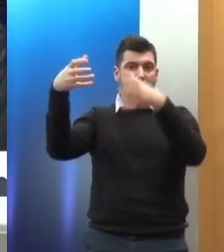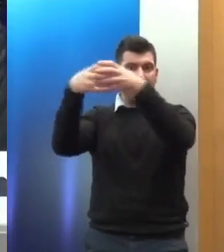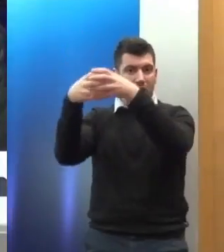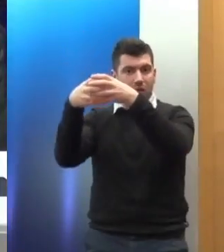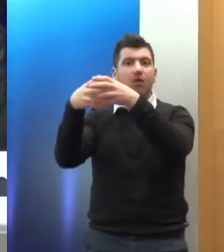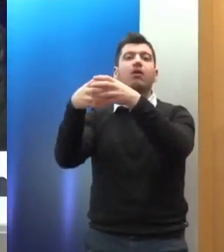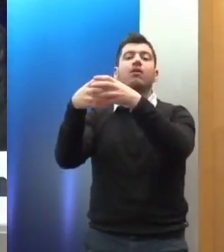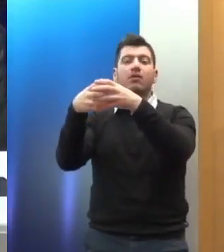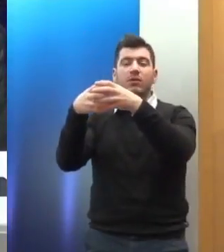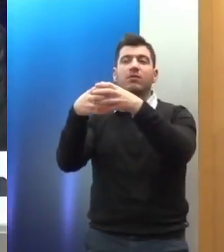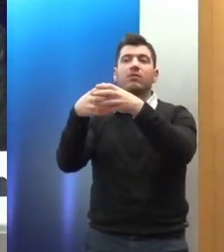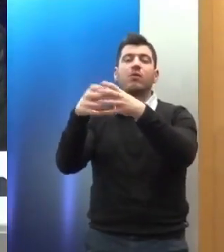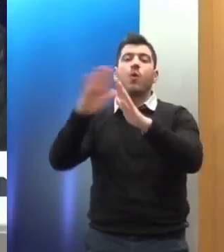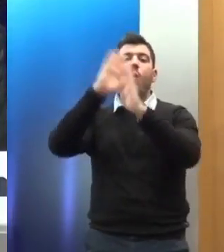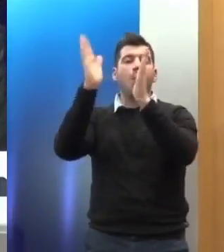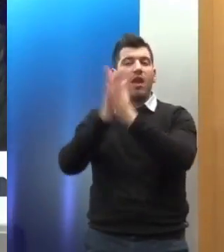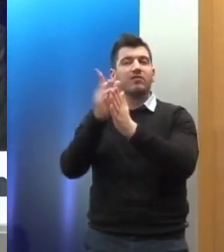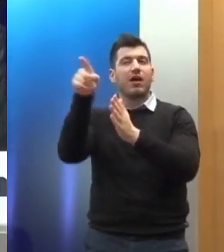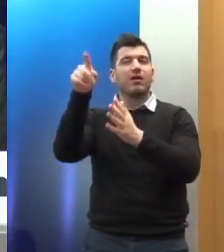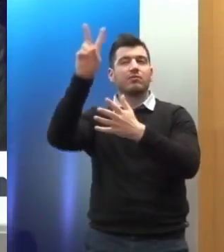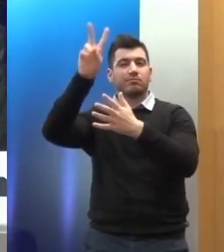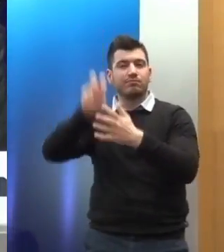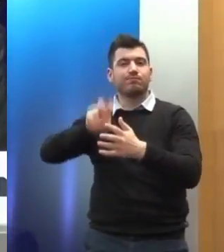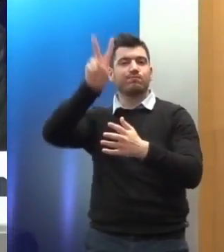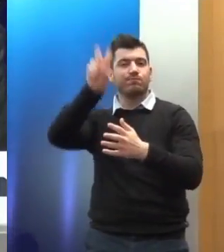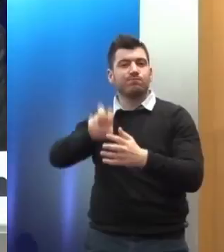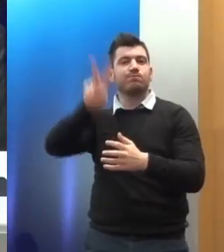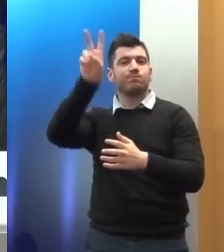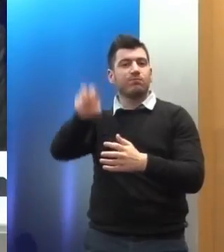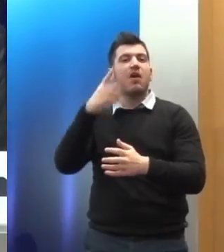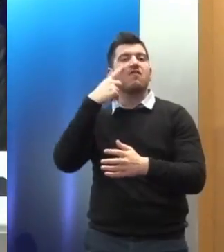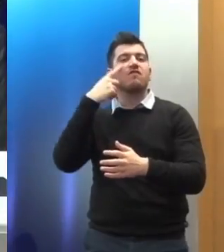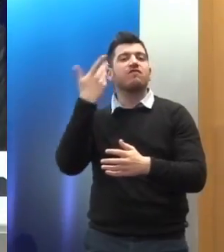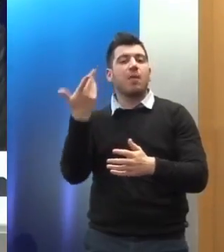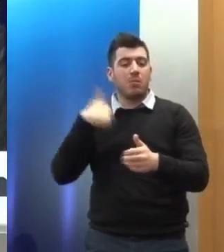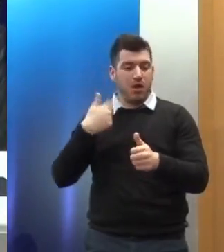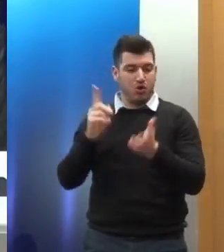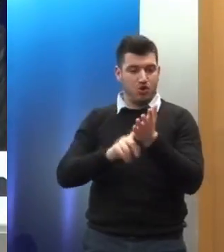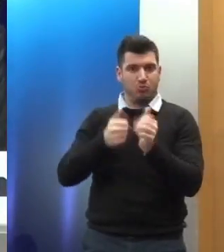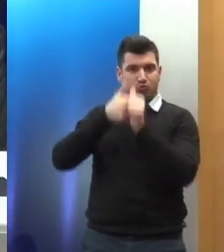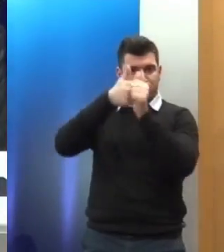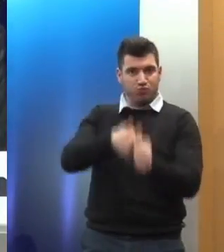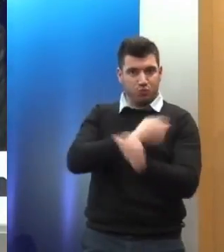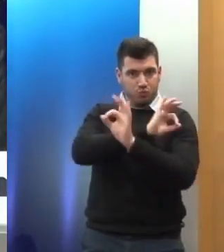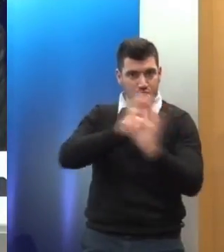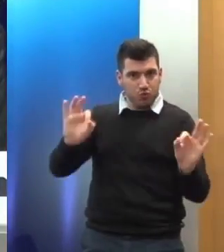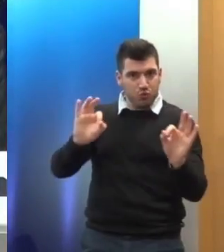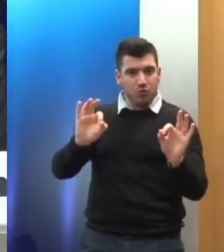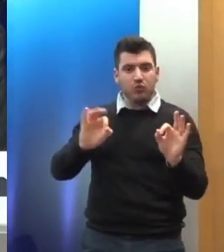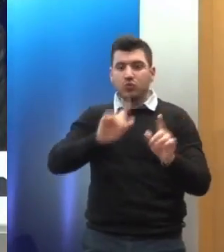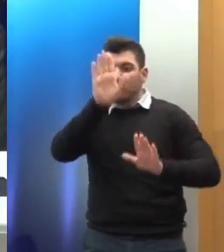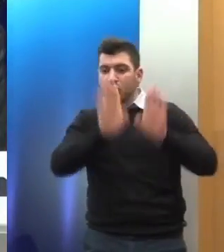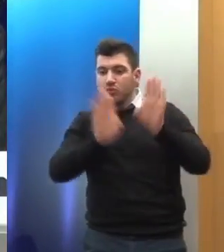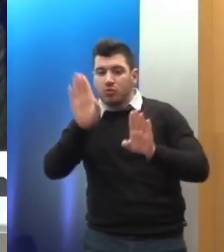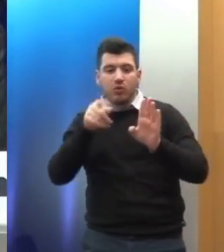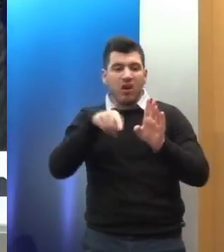μία πάρα πολύ καλή αφορμή για να δούμε κατά πόσο εφαρμόζεται σωστά η νομοθεσία, να μαζέψουμε δείκτες και ένα σωρό